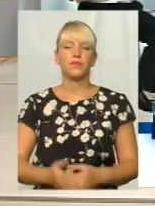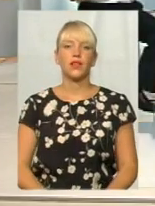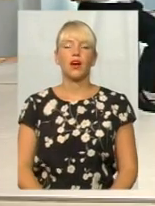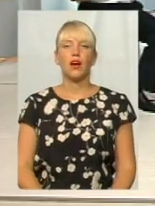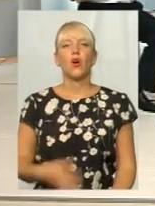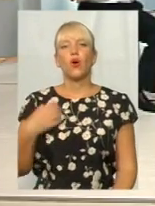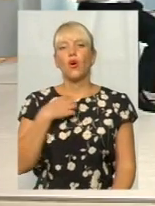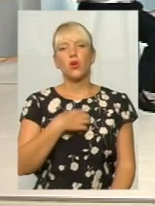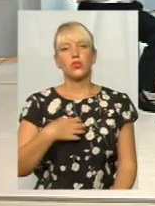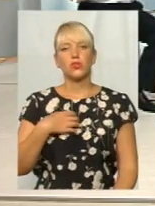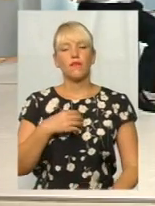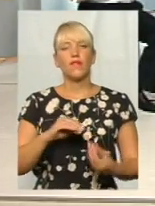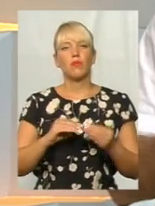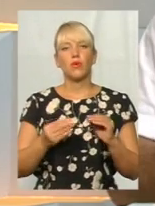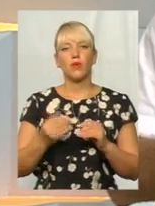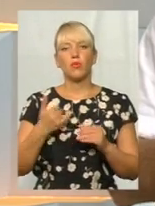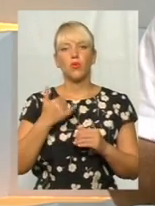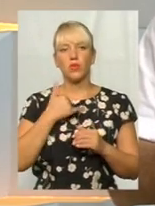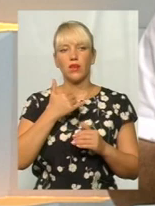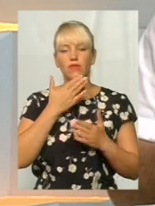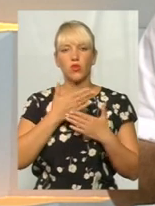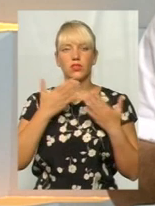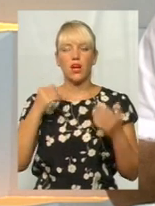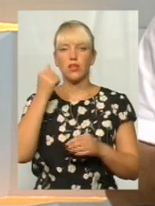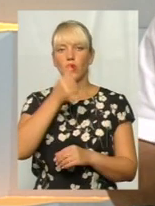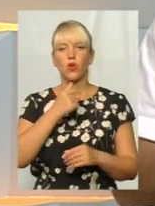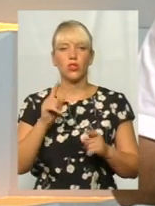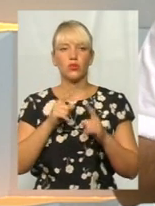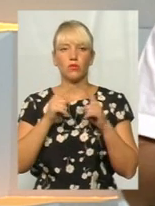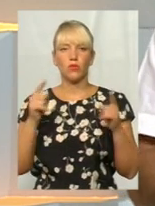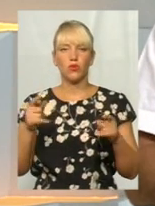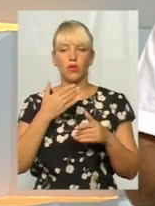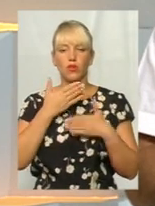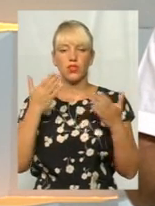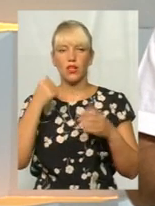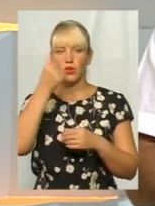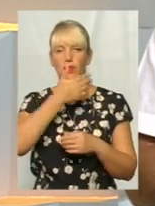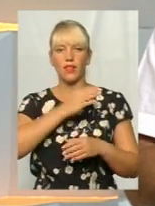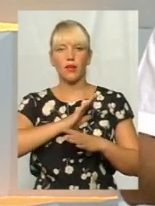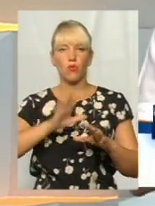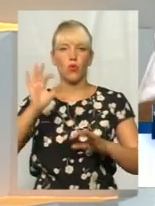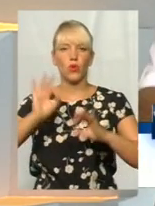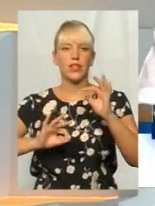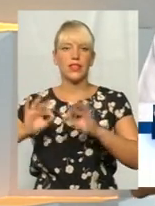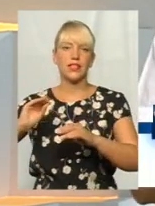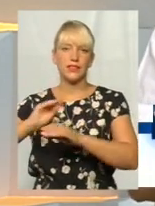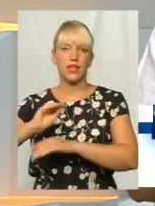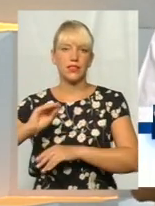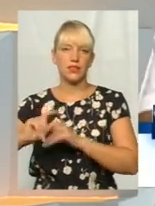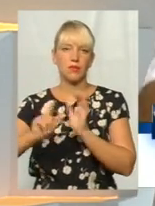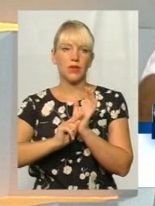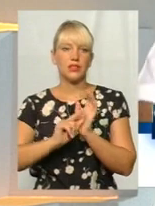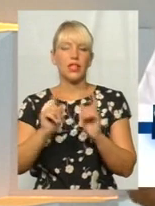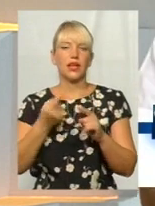Основна проблема в нас останніх років, що в нас протягом останніх років не проводилась індексація пенсій. І те, що сьогодні